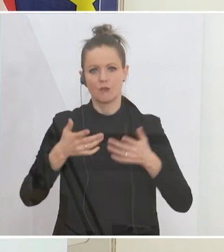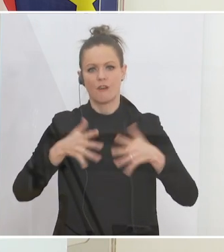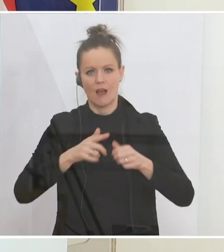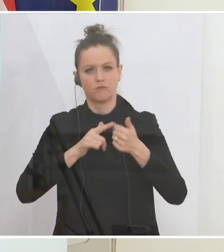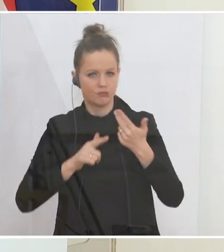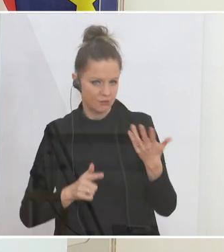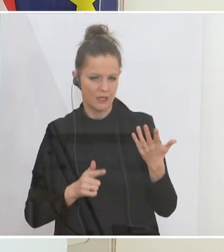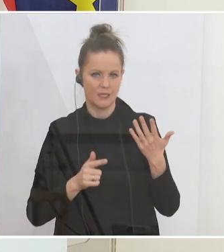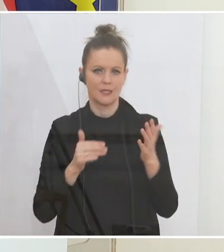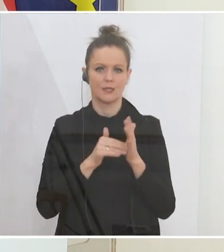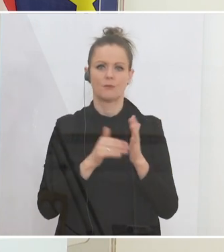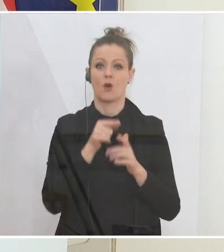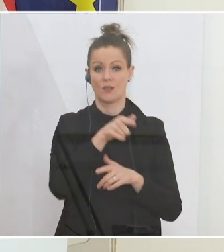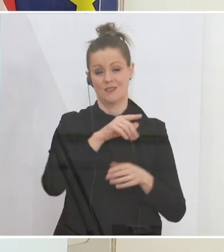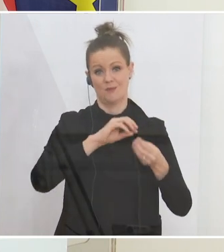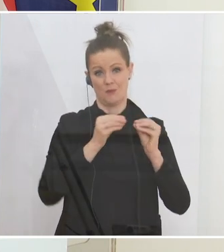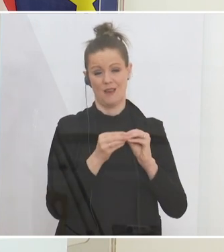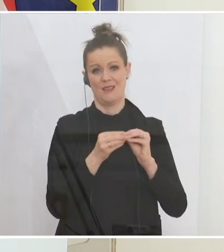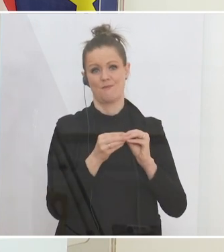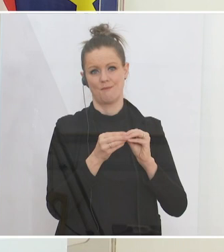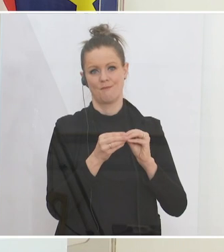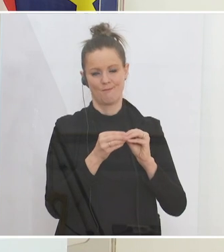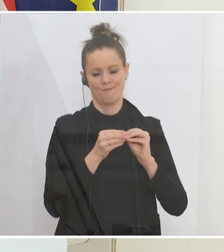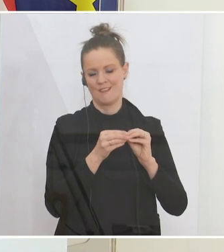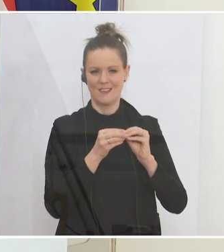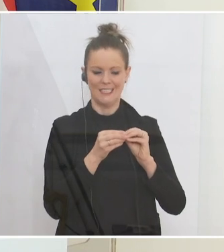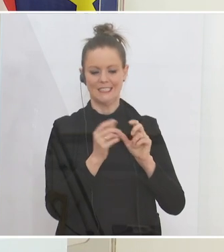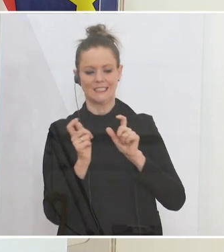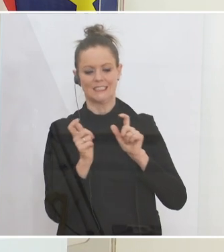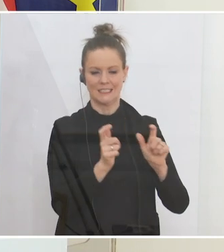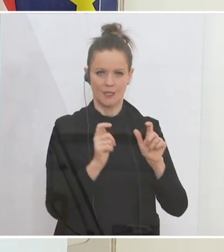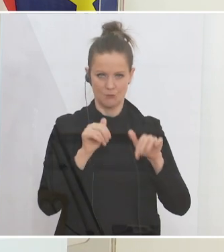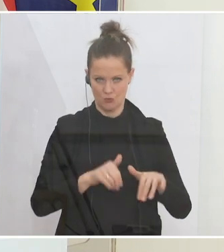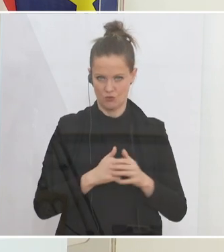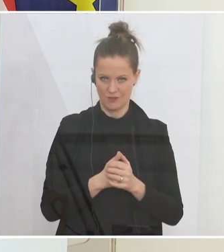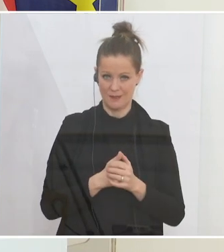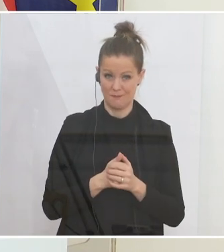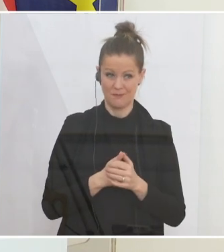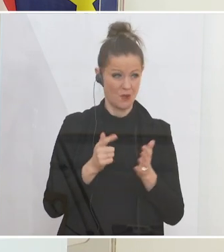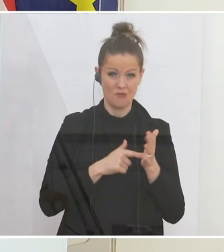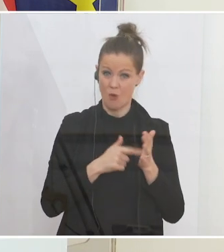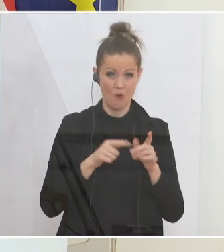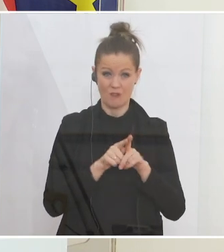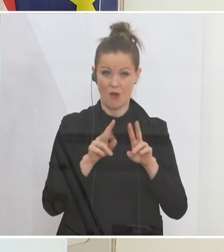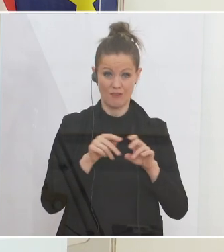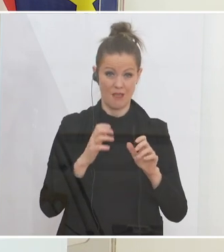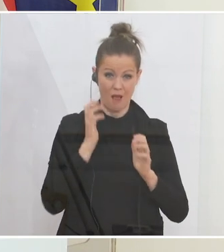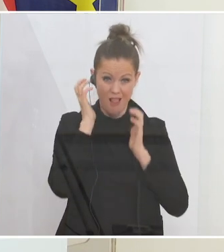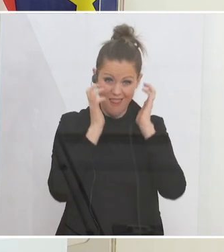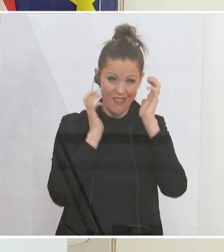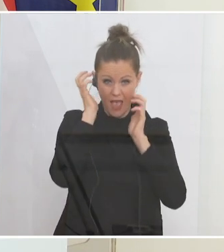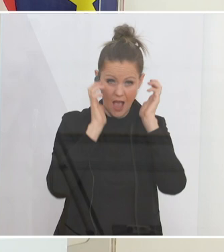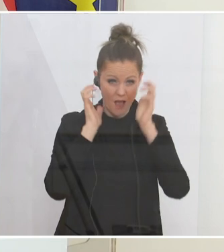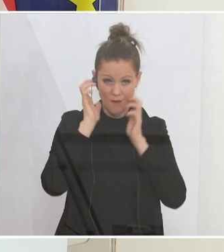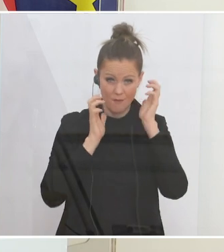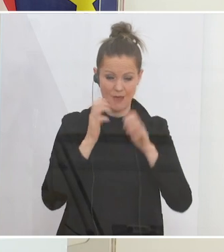um grundsätzlich einfach diesem Problem gerecht zu werden, das ja auch sich oft im Lärm niederschlägt. Wir erleben das,